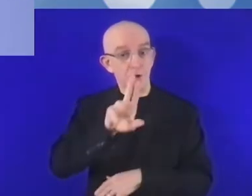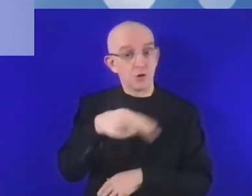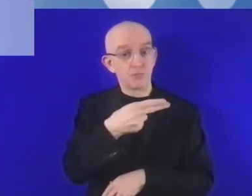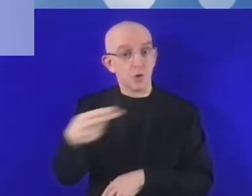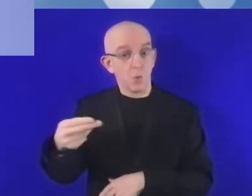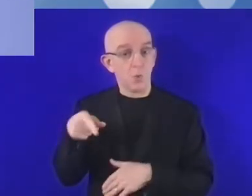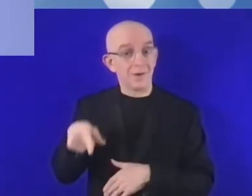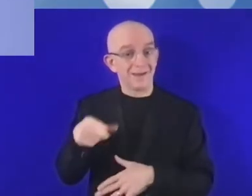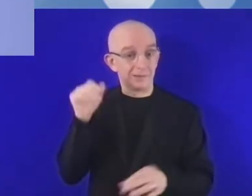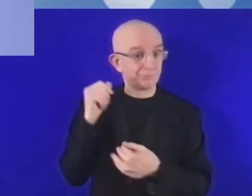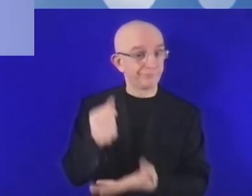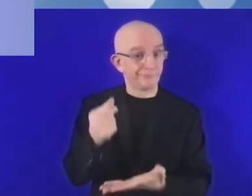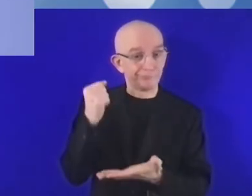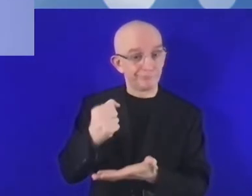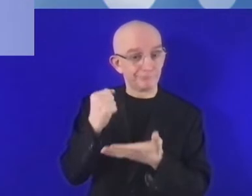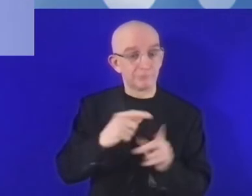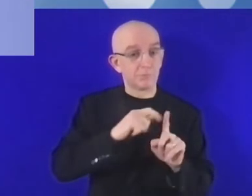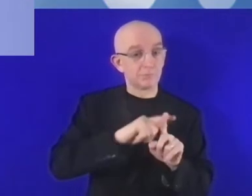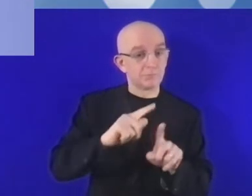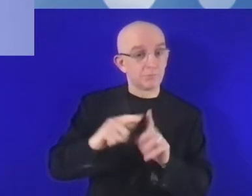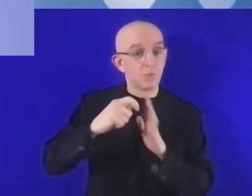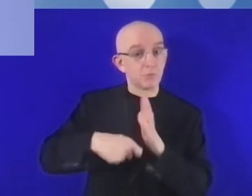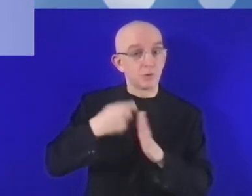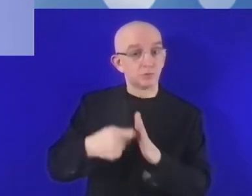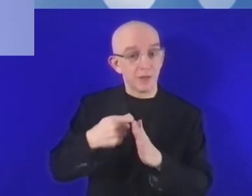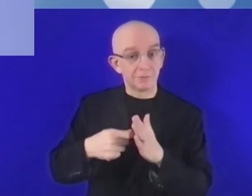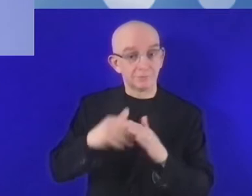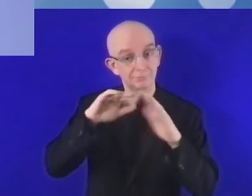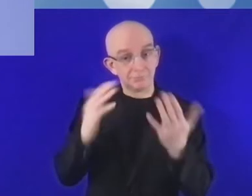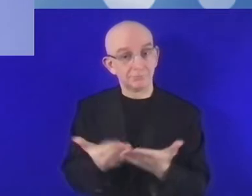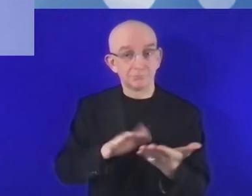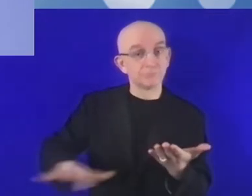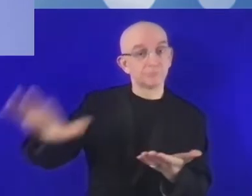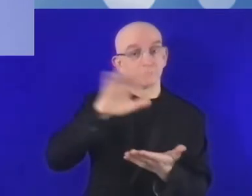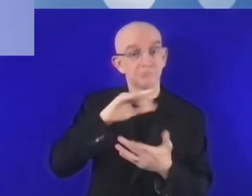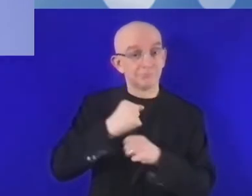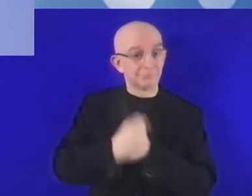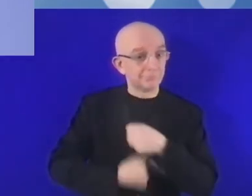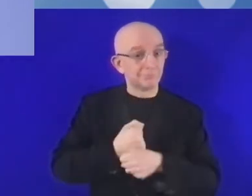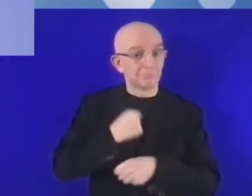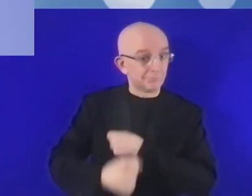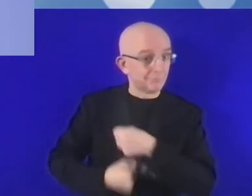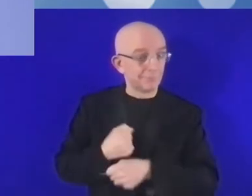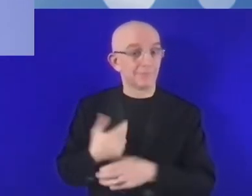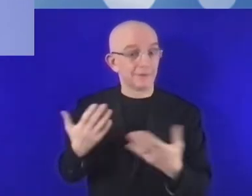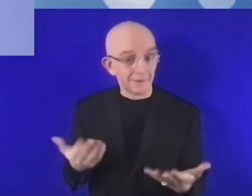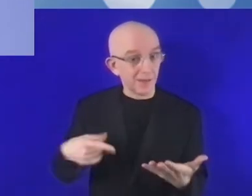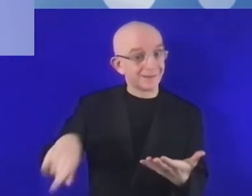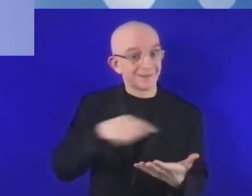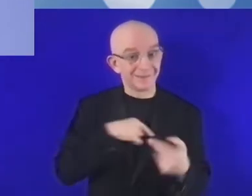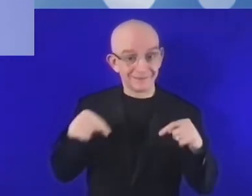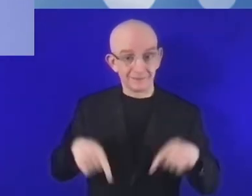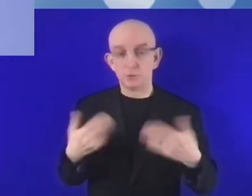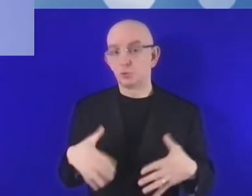euro co roku. Uważamy, że wydarzenia takie jak to dzisiejsze są bardzo potrzebne, zwłaszcza